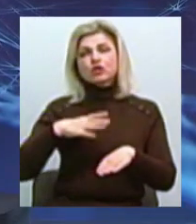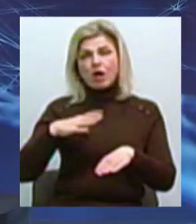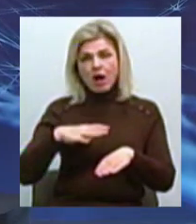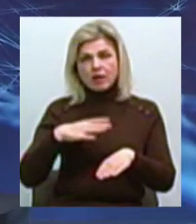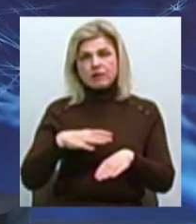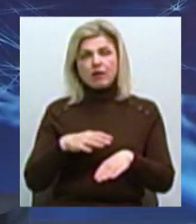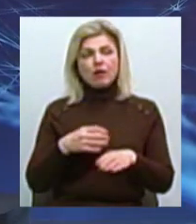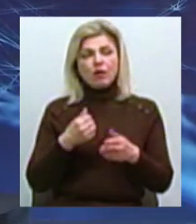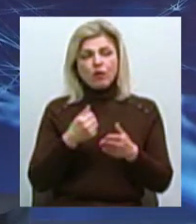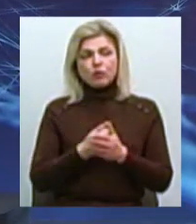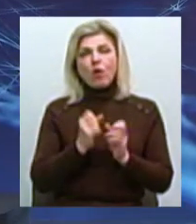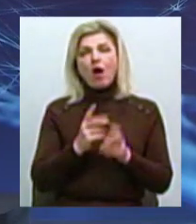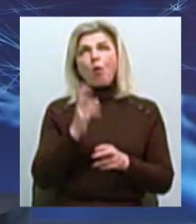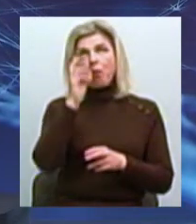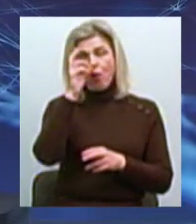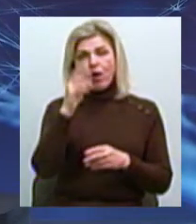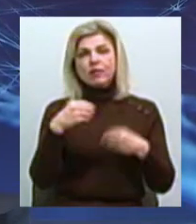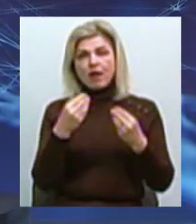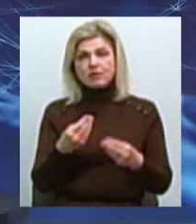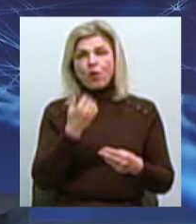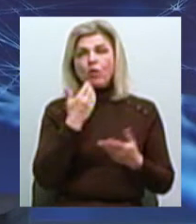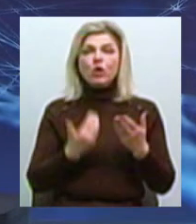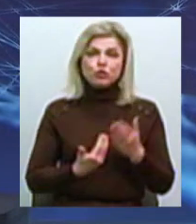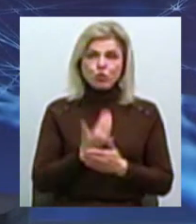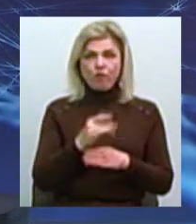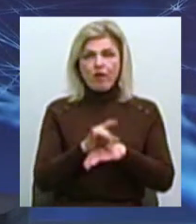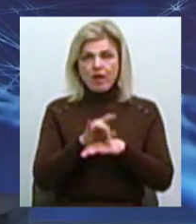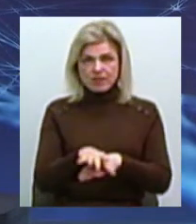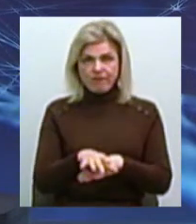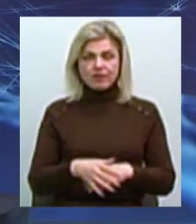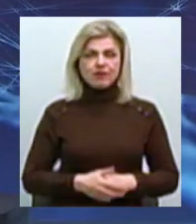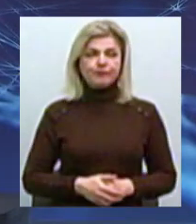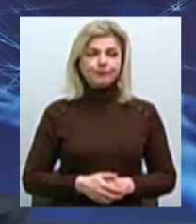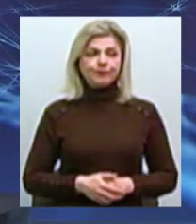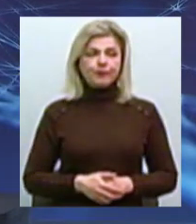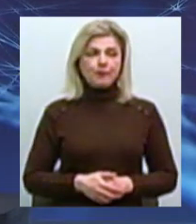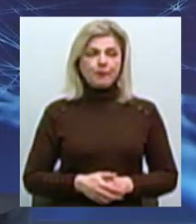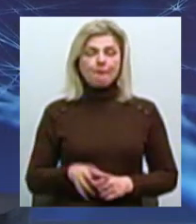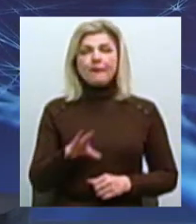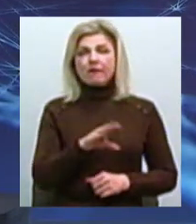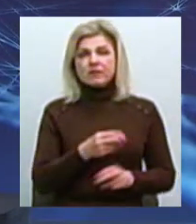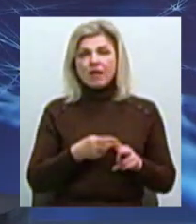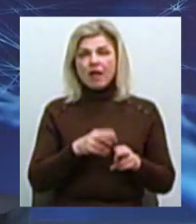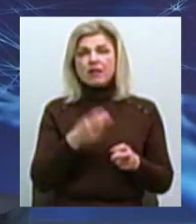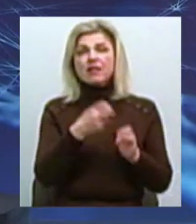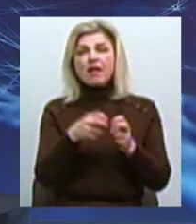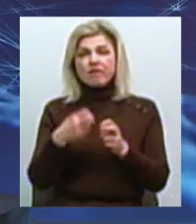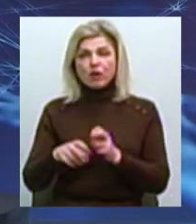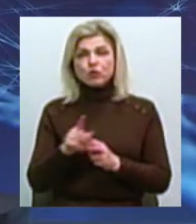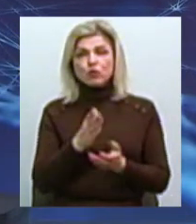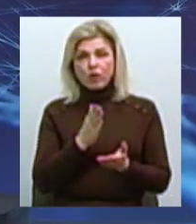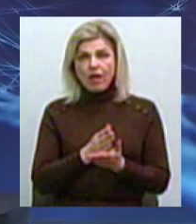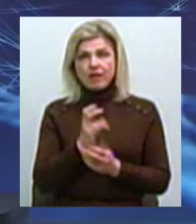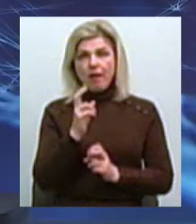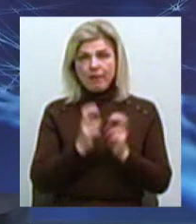Як Бог дасть, коли знову вона розірветься Тому всі ці дефекти, які сьогодні є на підприємстві